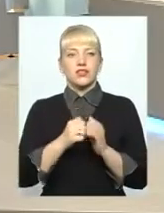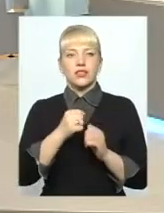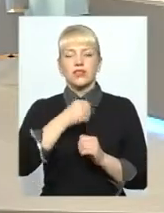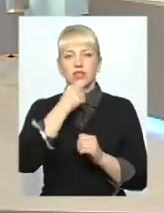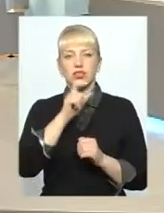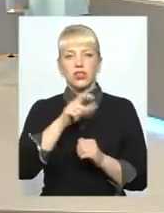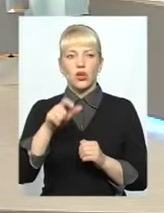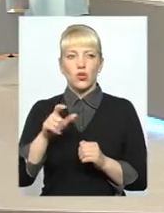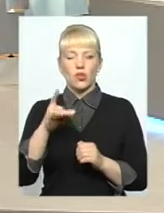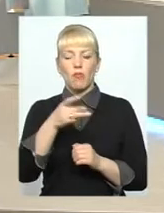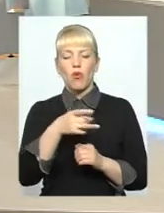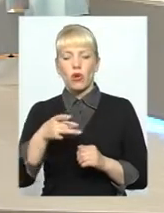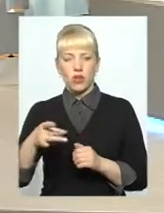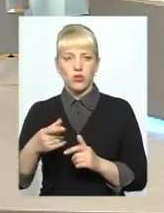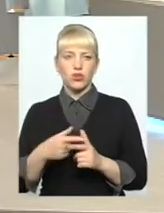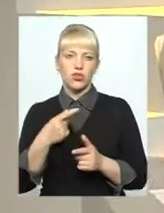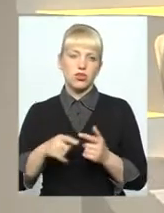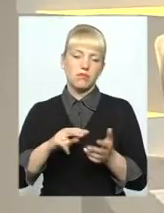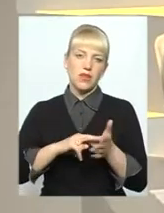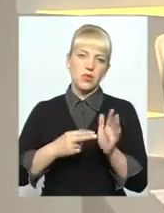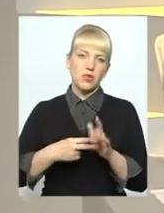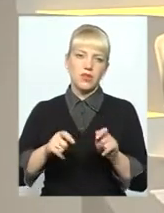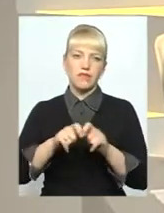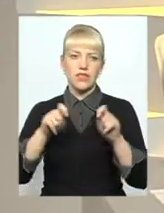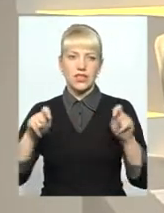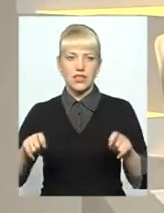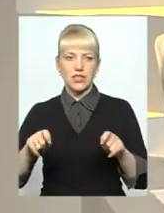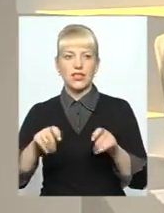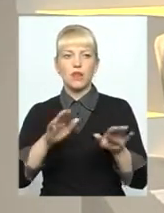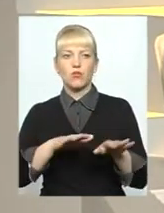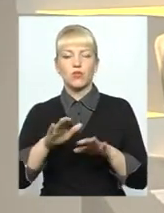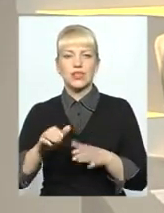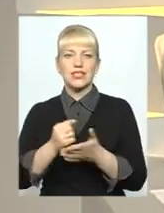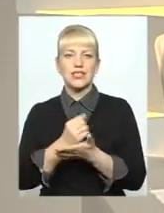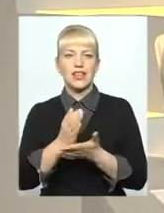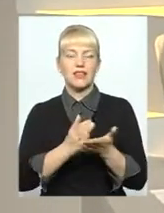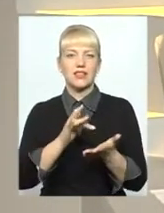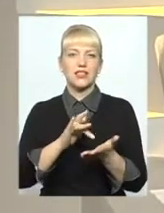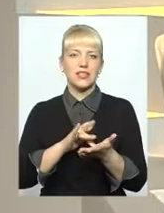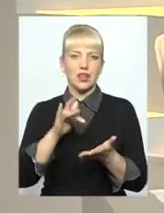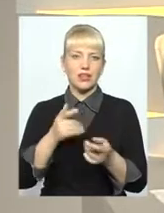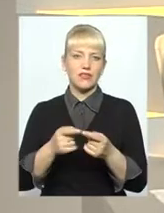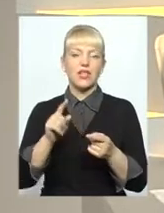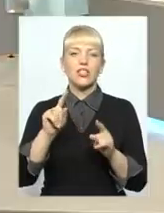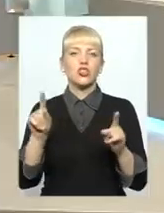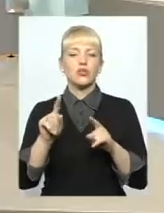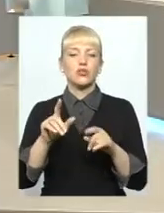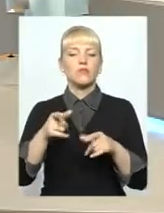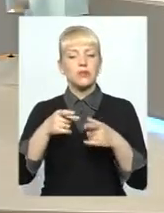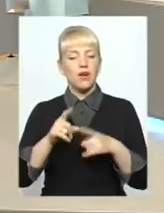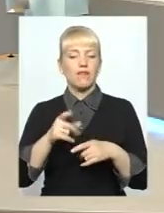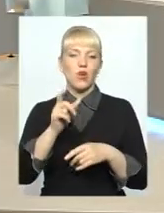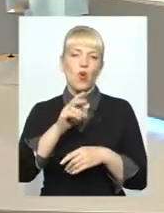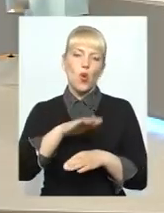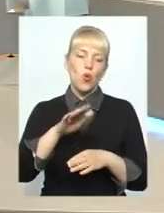люди по районах. Чим планується відкриття тих пунктів сервісних? Якщо, ну, що справді, молодші люди